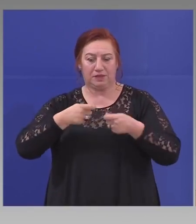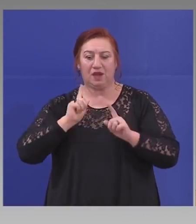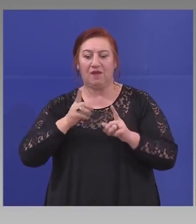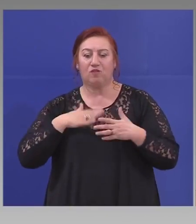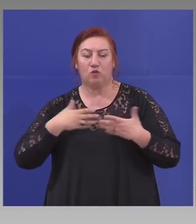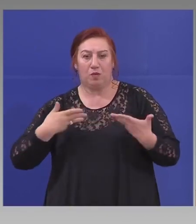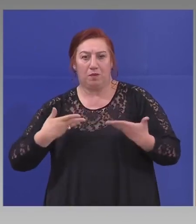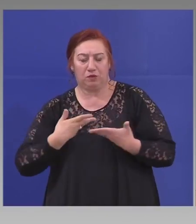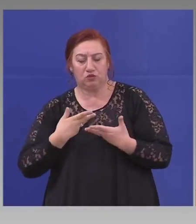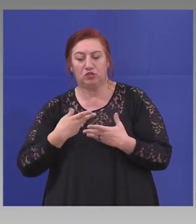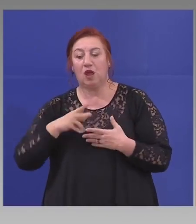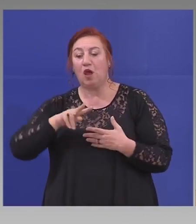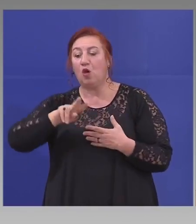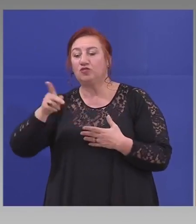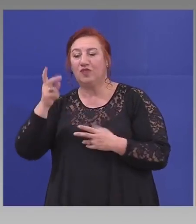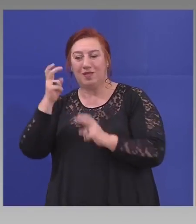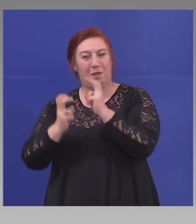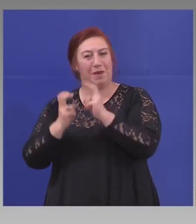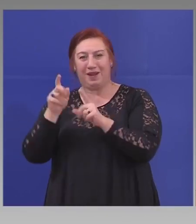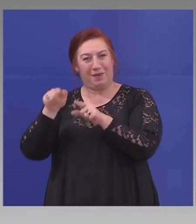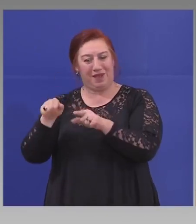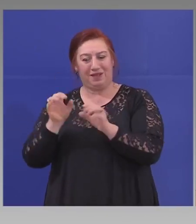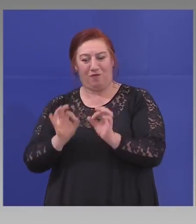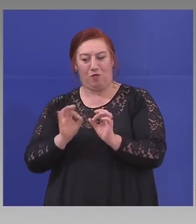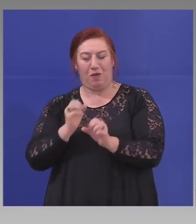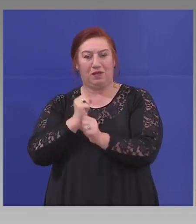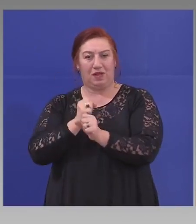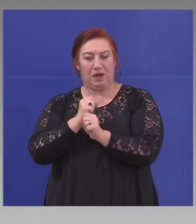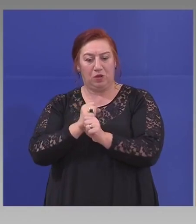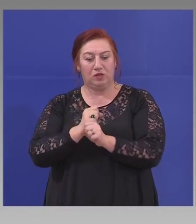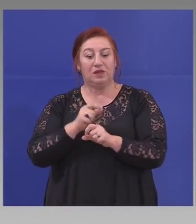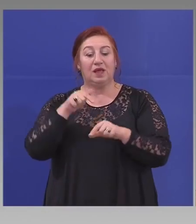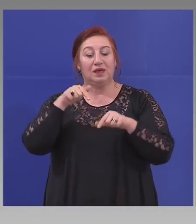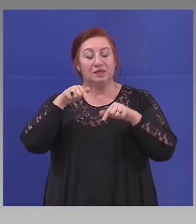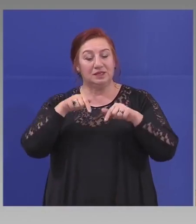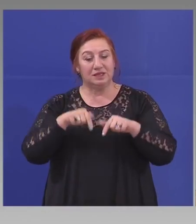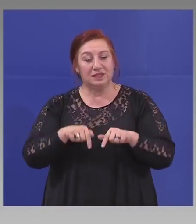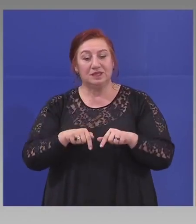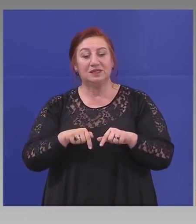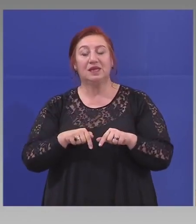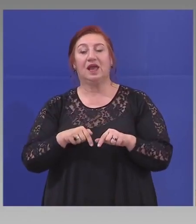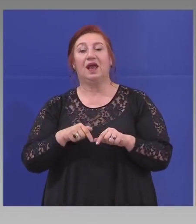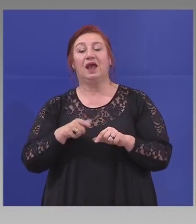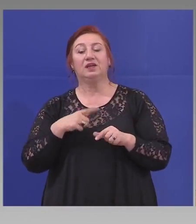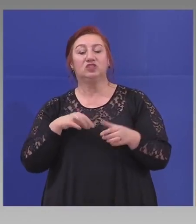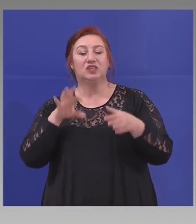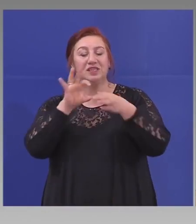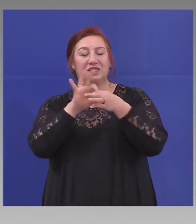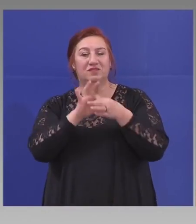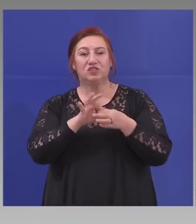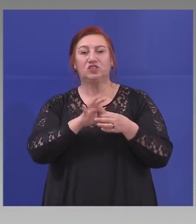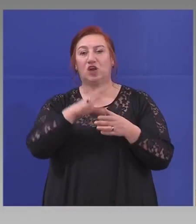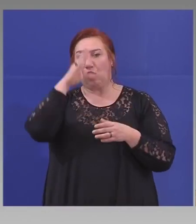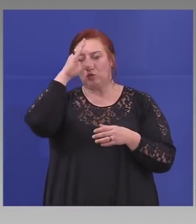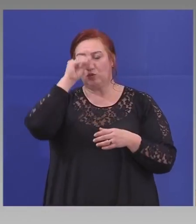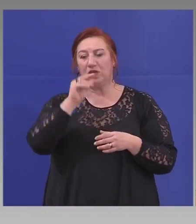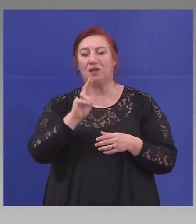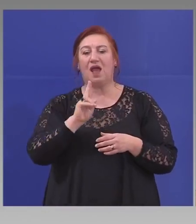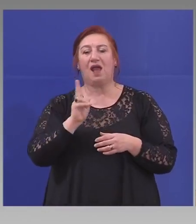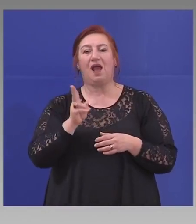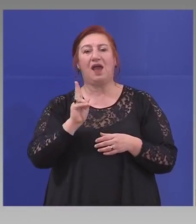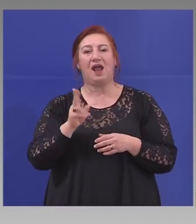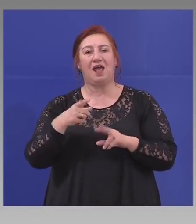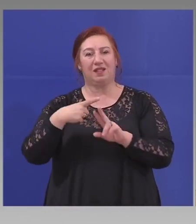предприятията, които в момента работят, сега като свършена Кана Никола ще му постава задачи